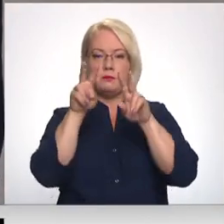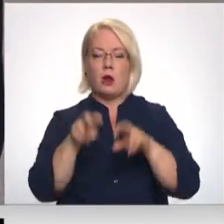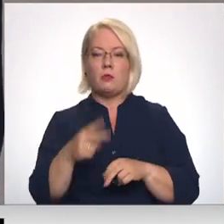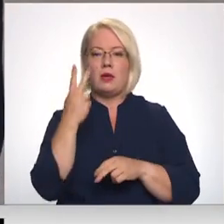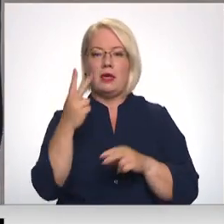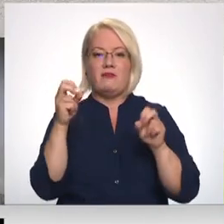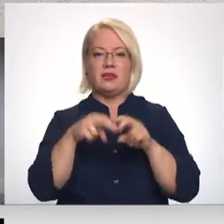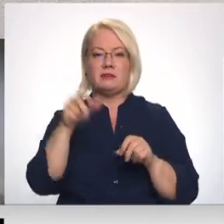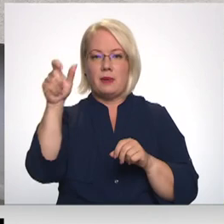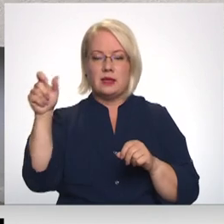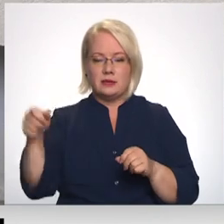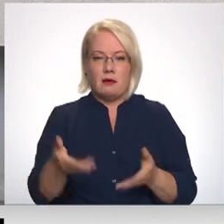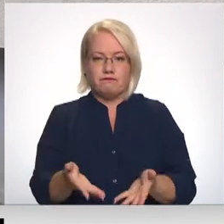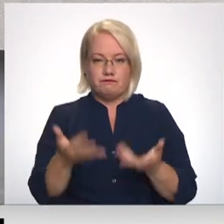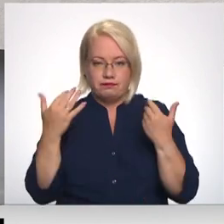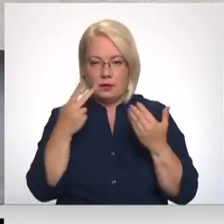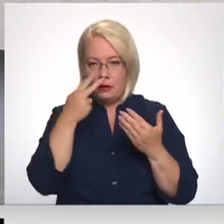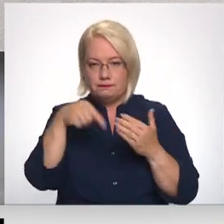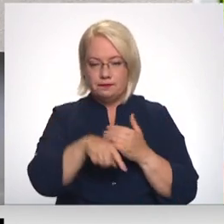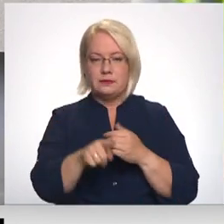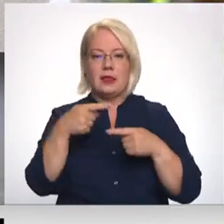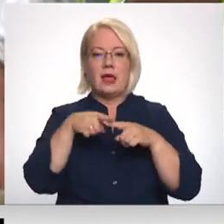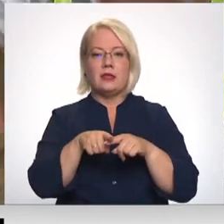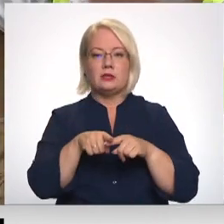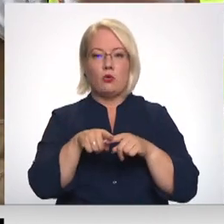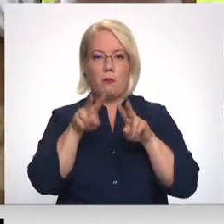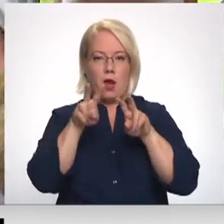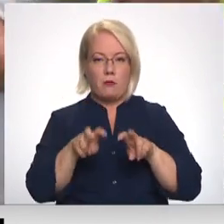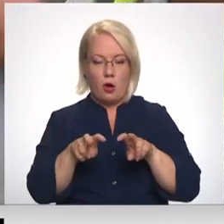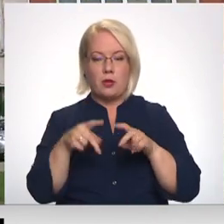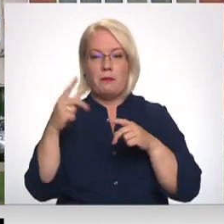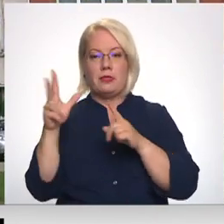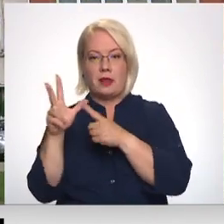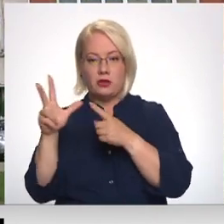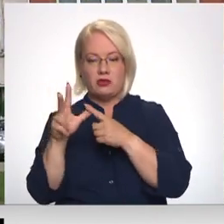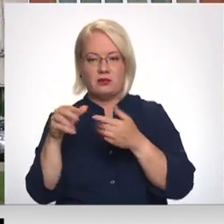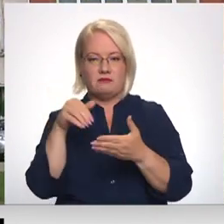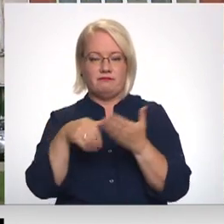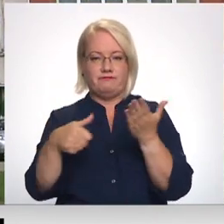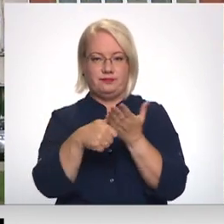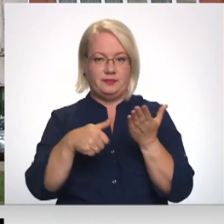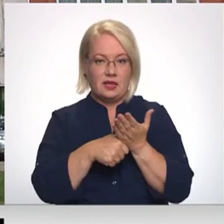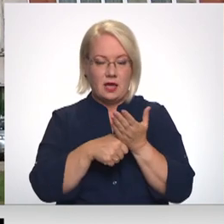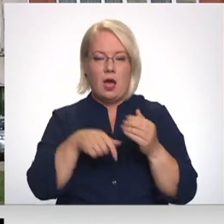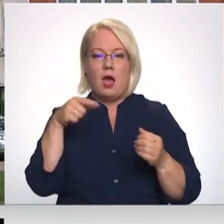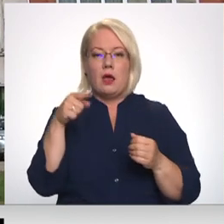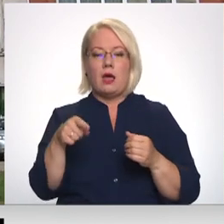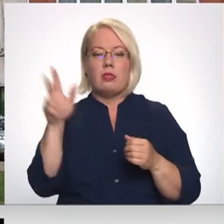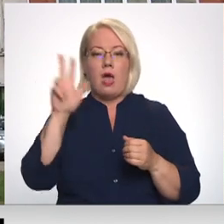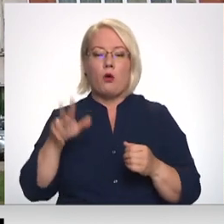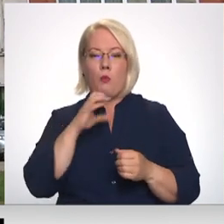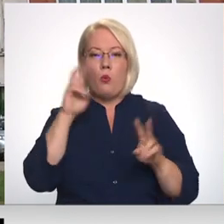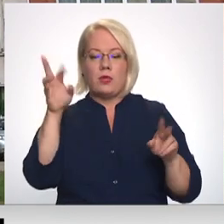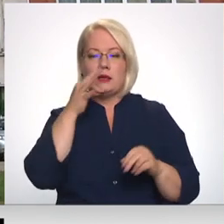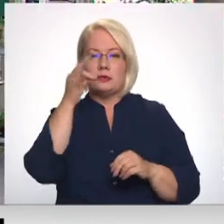atverot lūku un veicot tehnisko pārbaudi, bet rešais speciālisti to reģistrē sarakstā. Sijā Daugopils ūdens informēja, ka esot ūdens